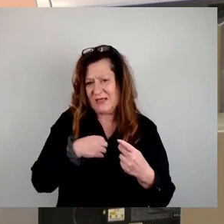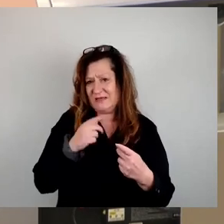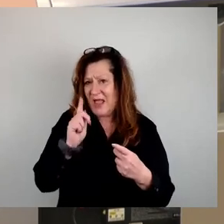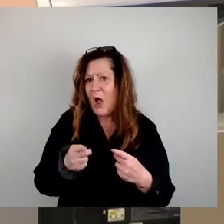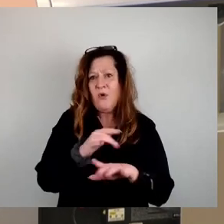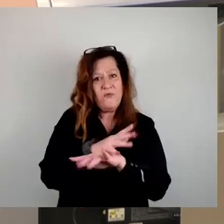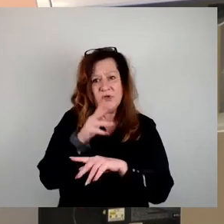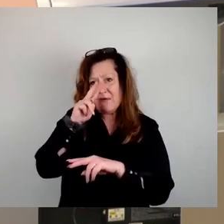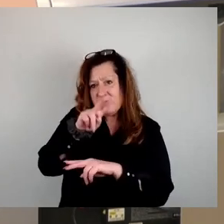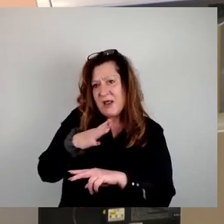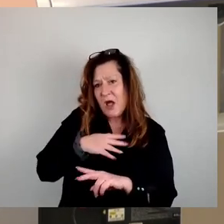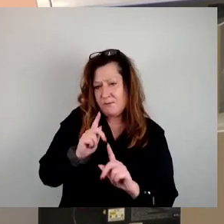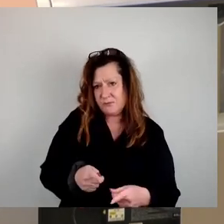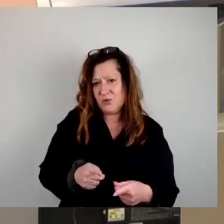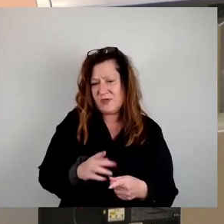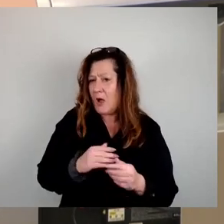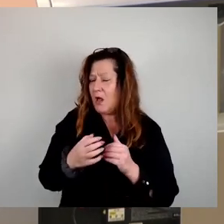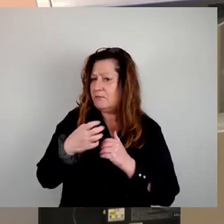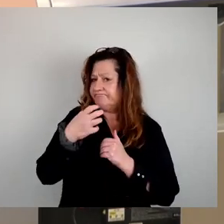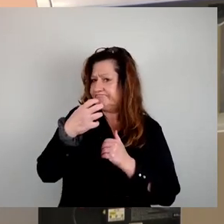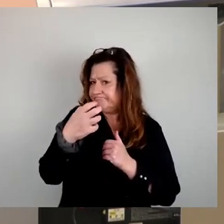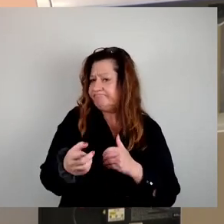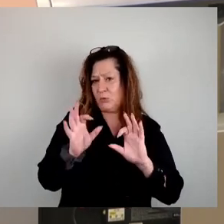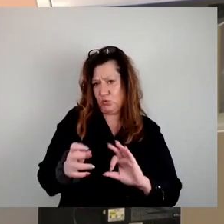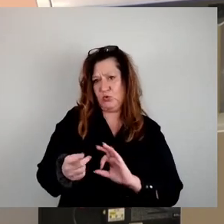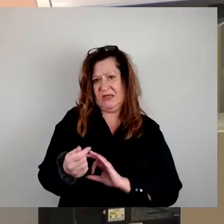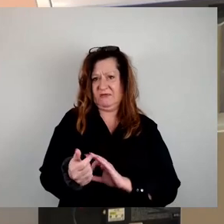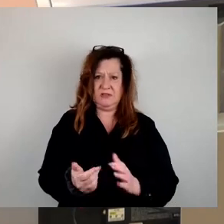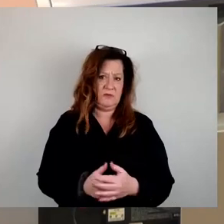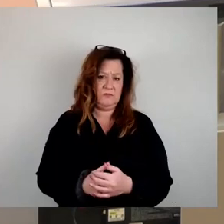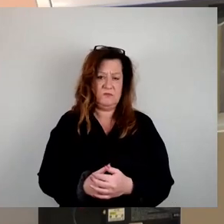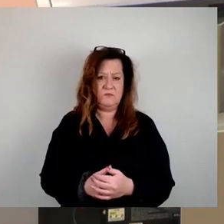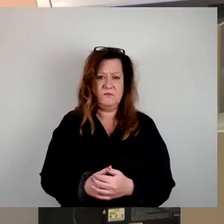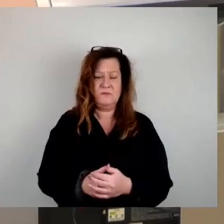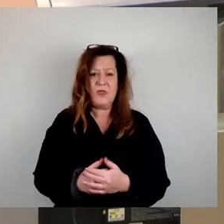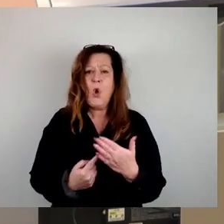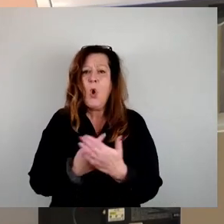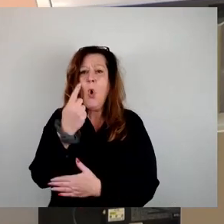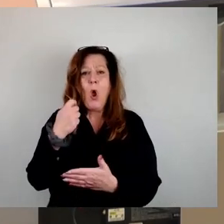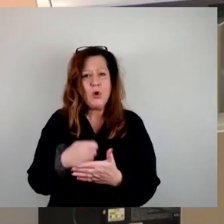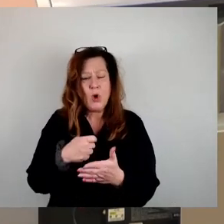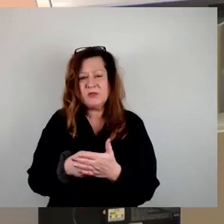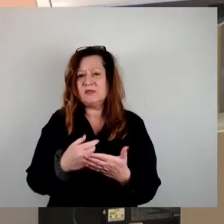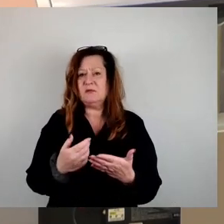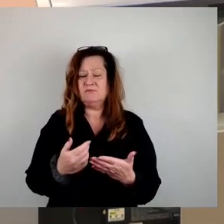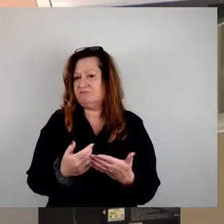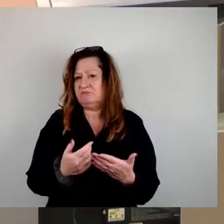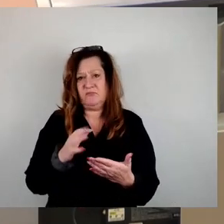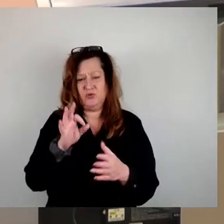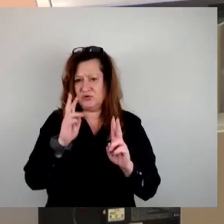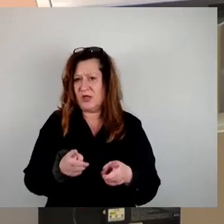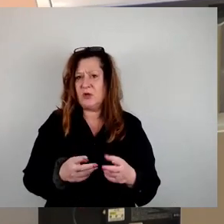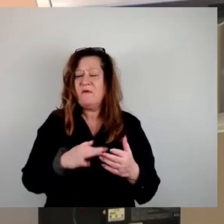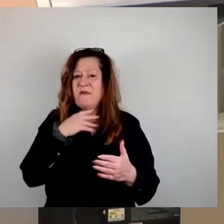mittel bis langfristig lohnende Investition. Die hohen Kosten für Unterkunft, die die Stadt leisten muss, die vielen neuen Stellen zur